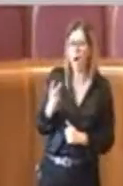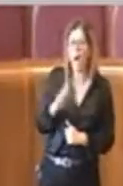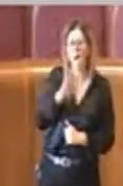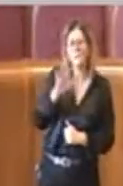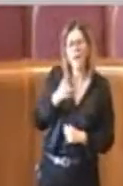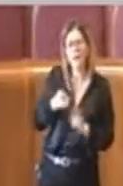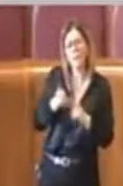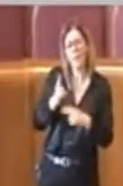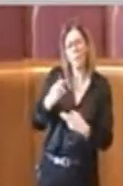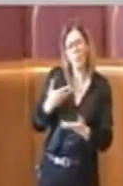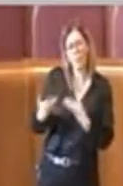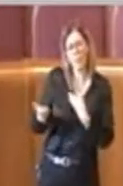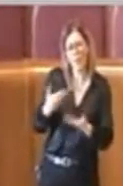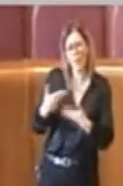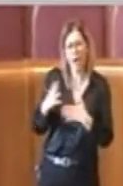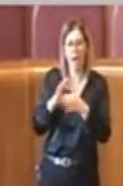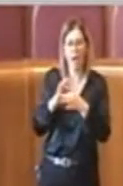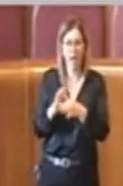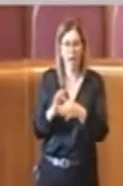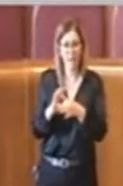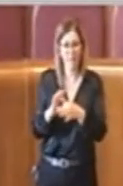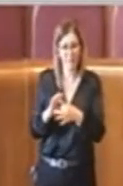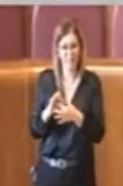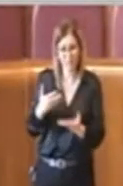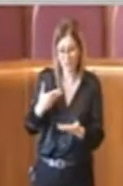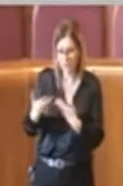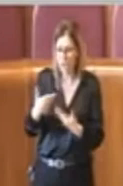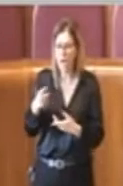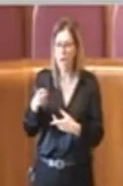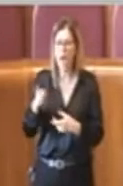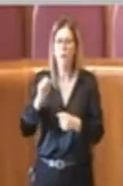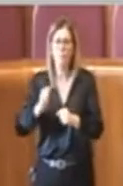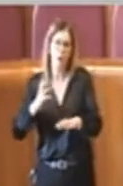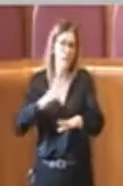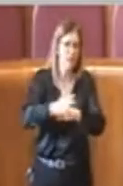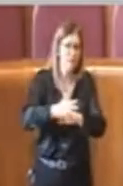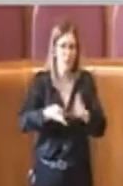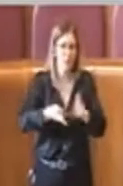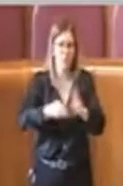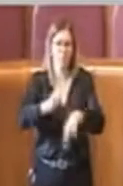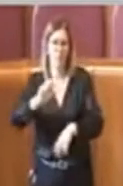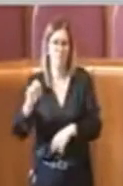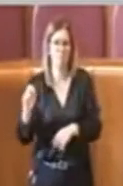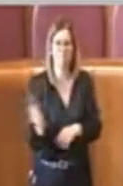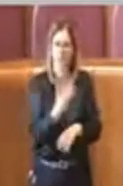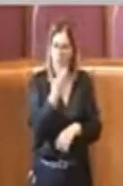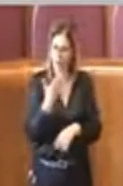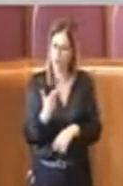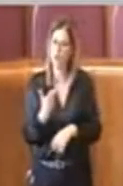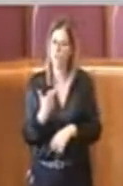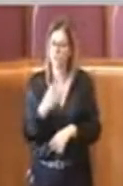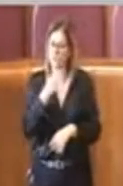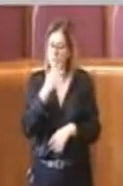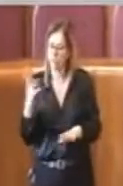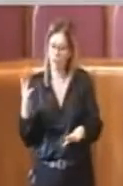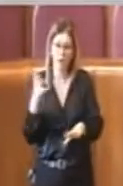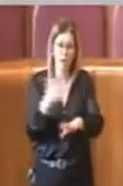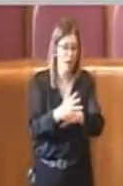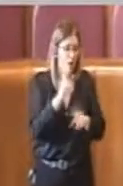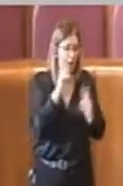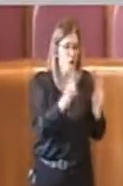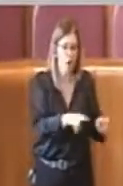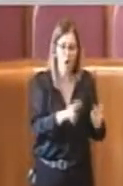alcuni casi riescono a intervenire in maniera più agile e più veloce, per cui sono più efficaci nel controllo del